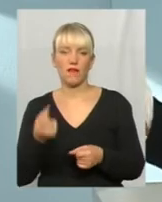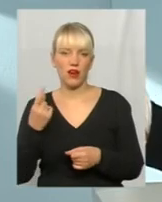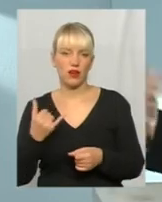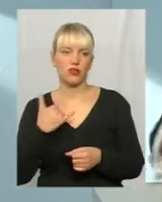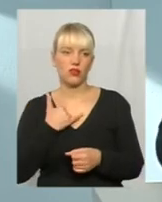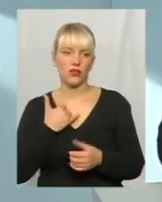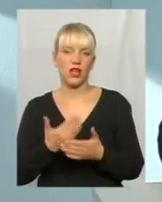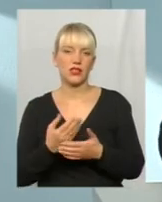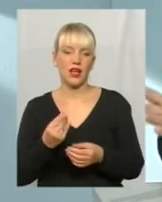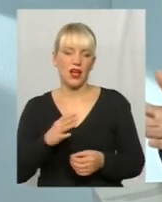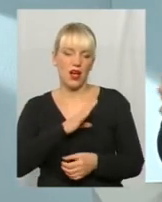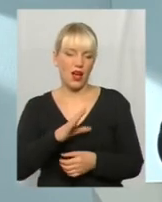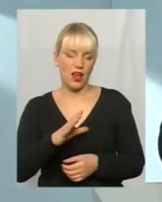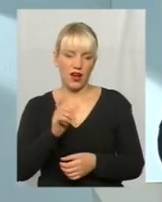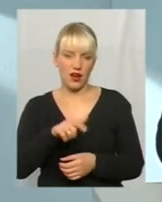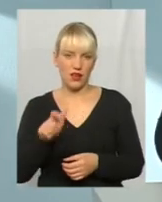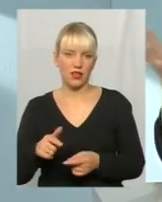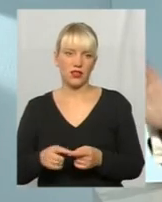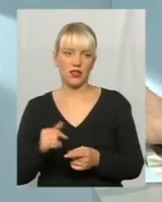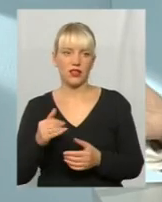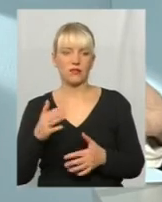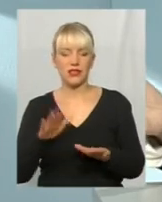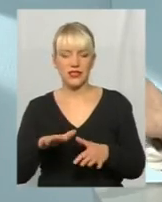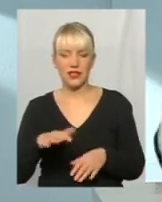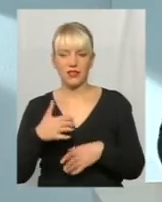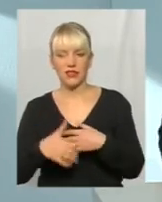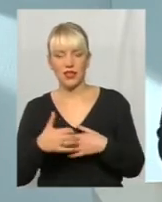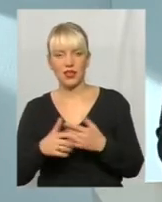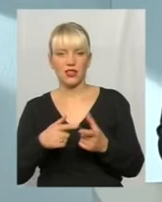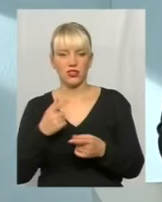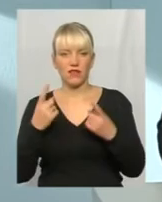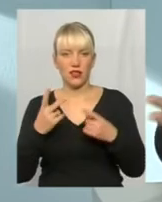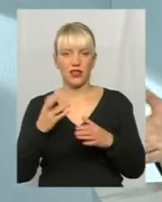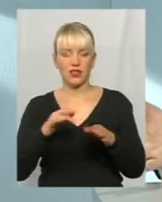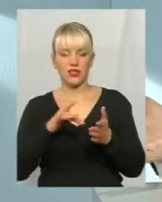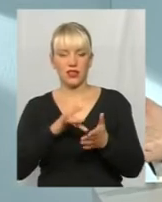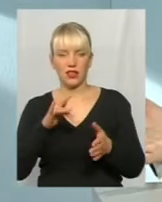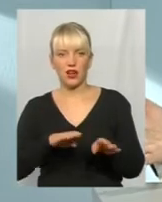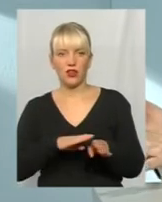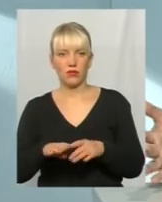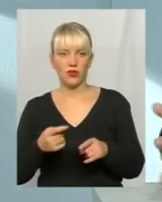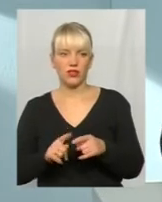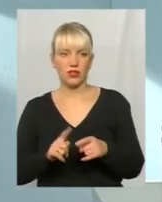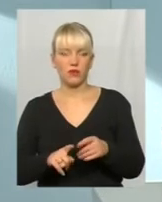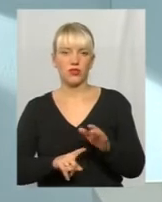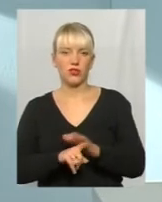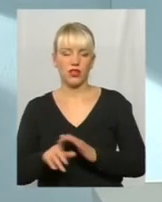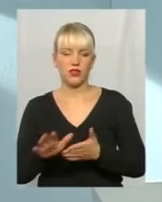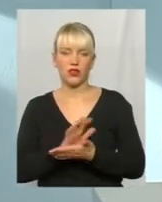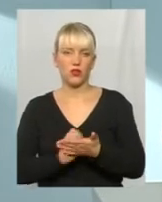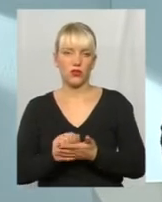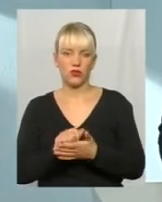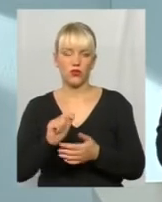в нас олігархи, місцеві, середні чи великі на центральному рівні. От тоді і руйнується економіка. Тому